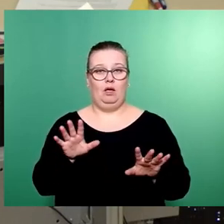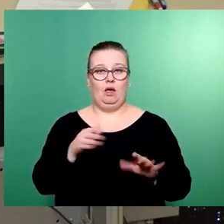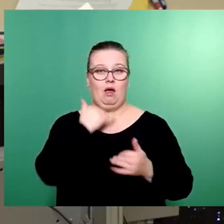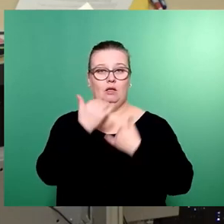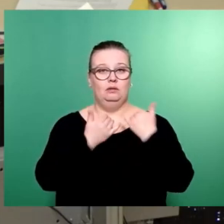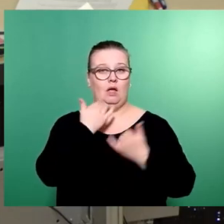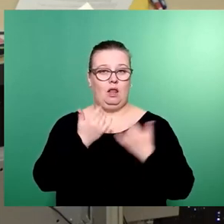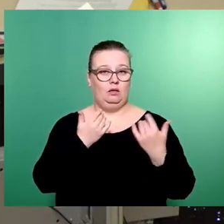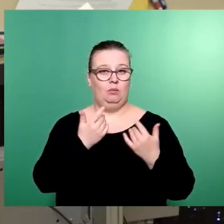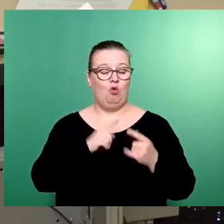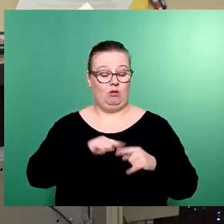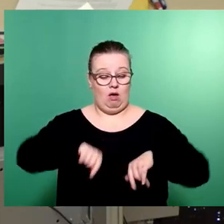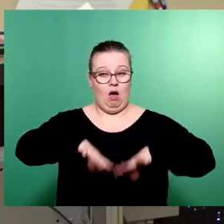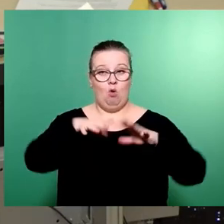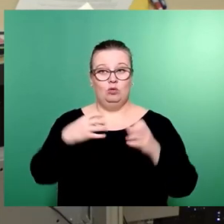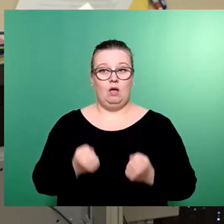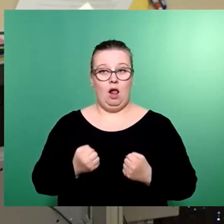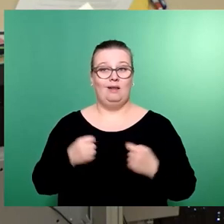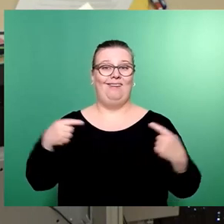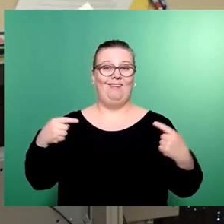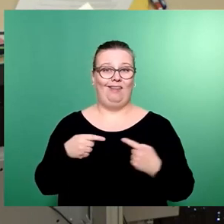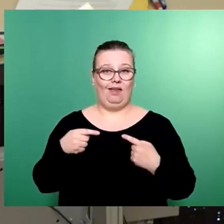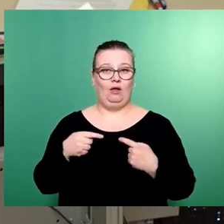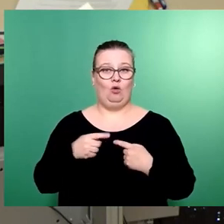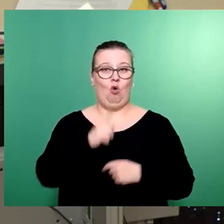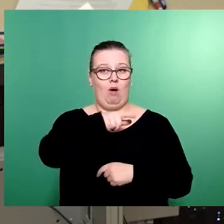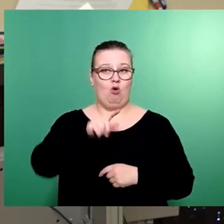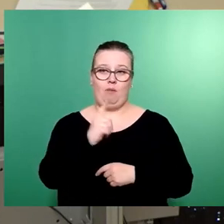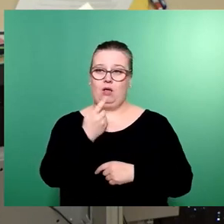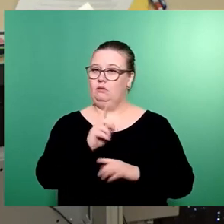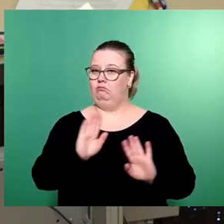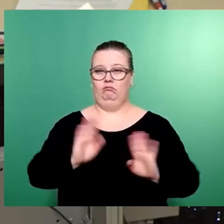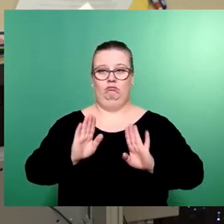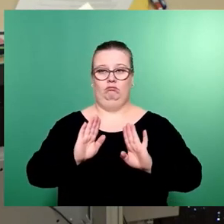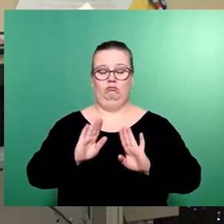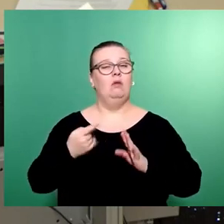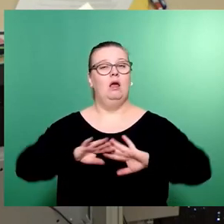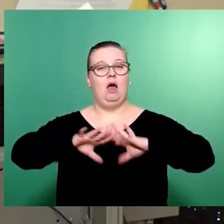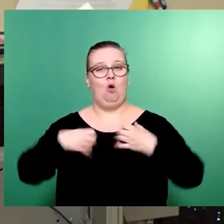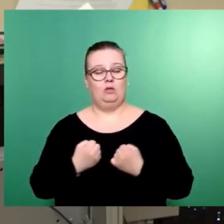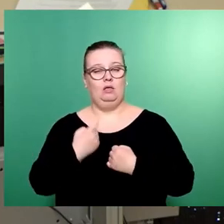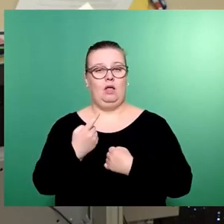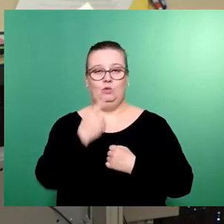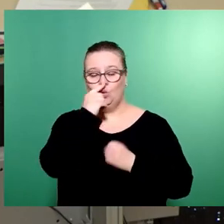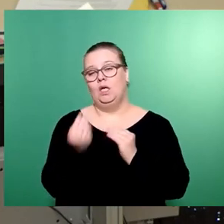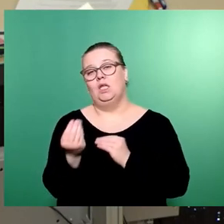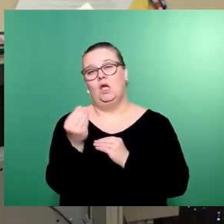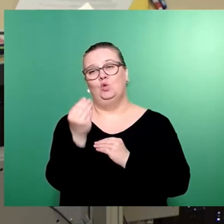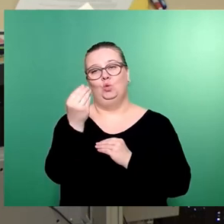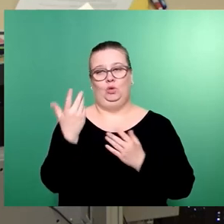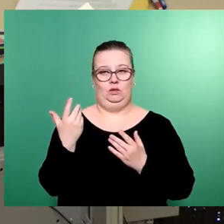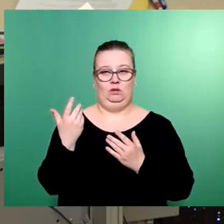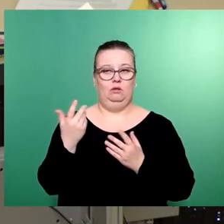ist dies kein Haushalt gegen den OB, sondern der Haushalt wird in Teilen nur ergänzt. Das ist völlig